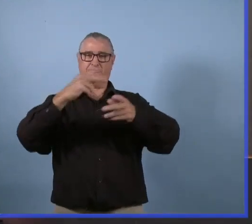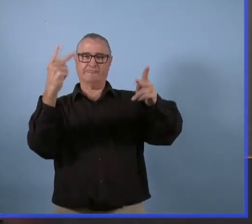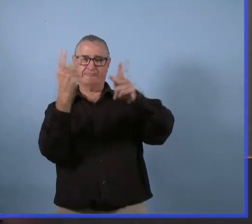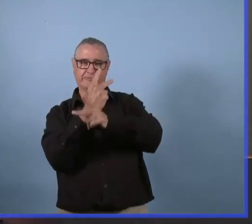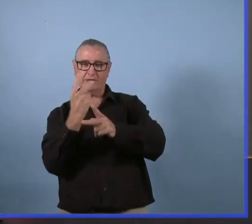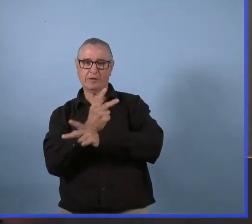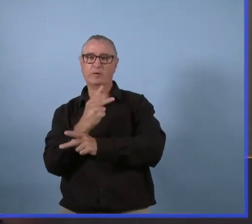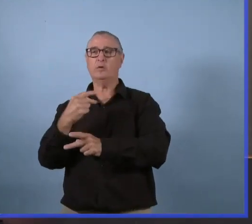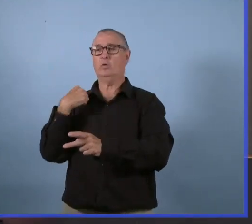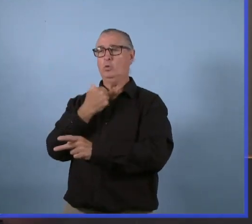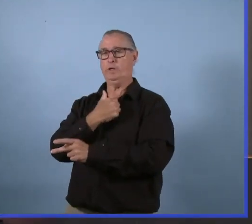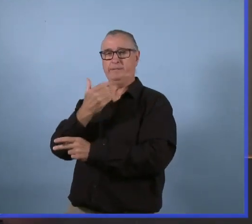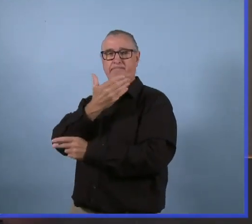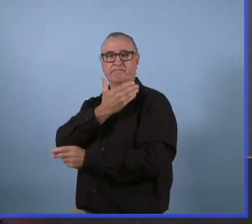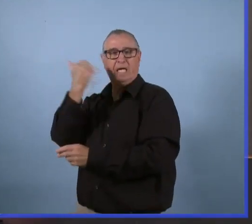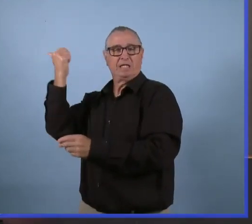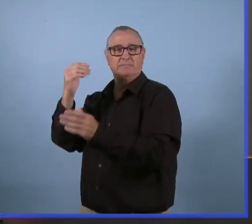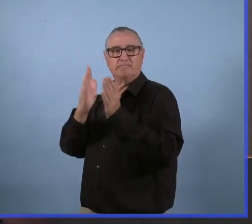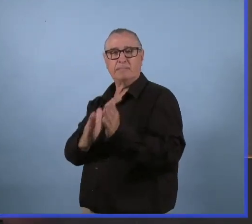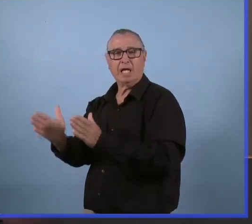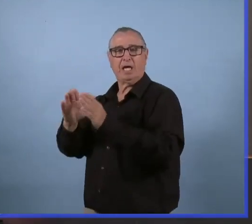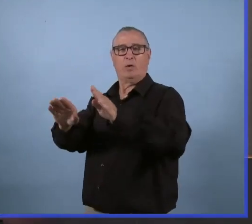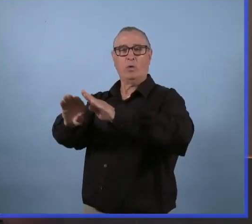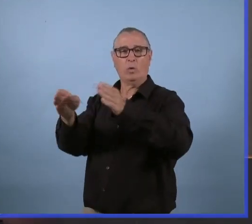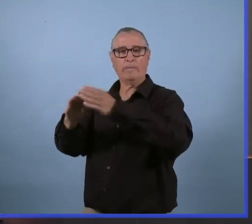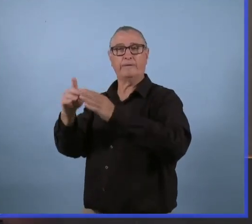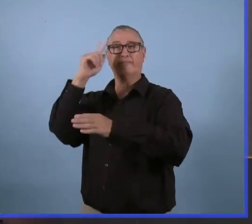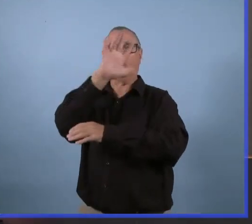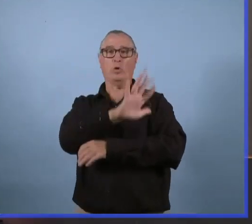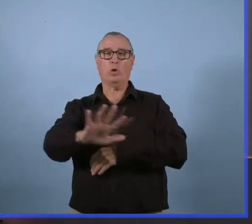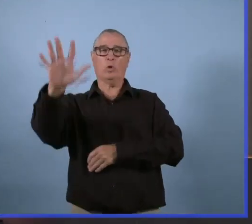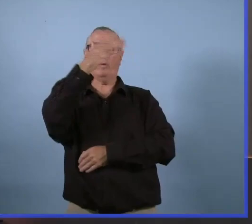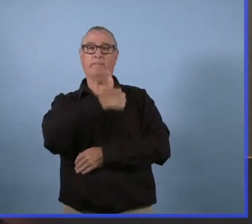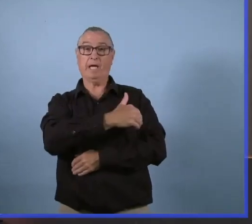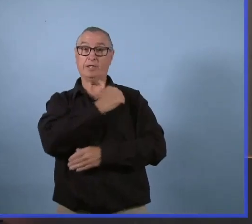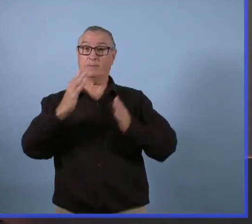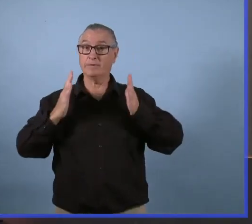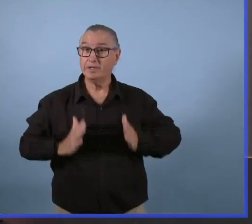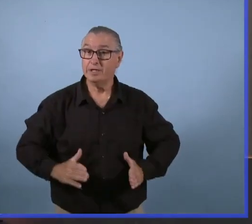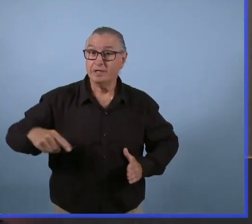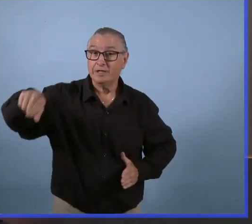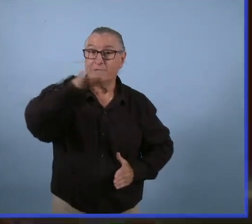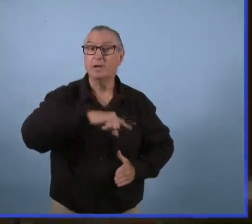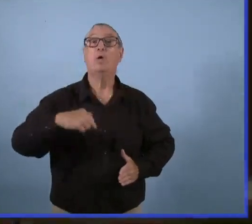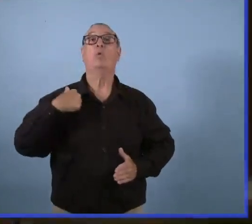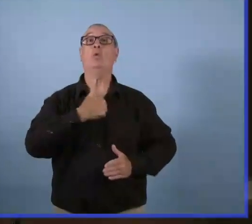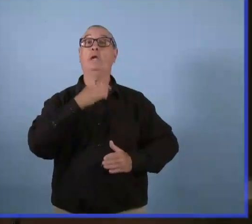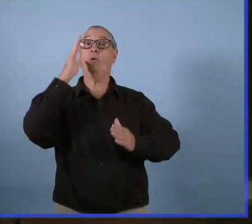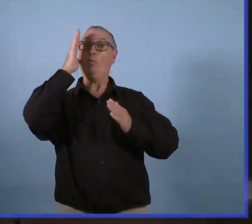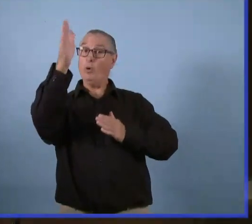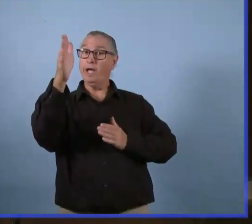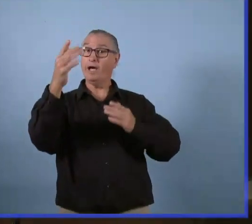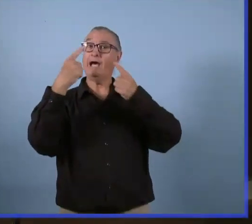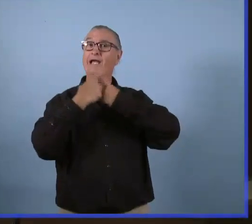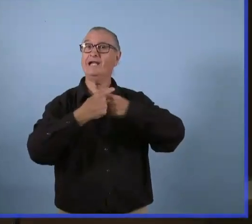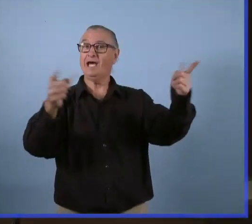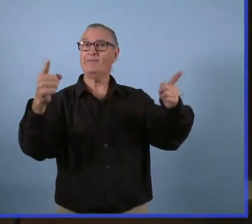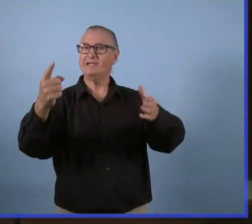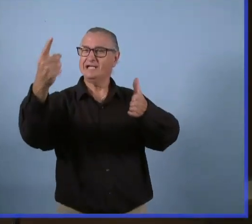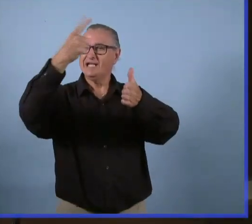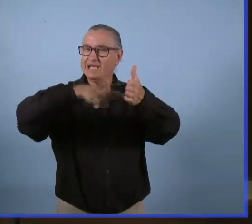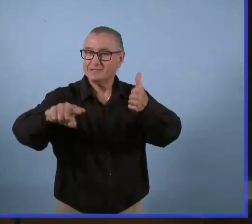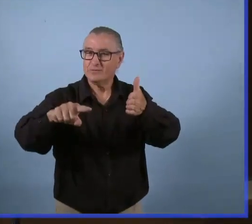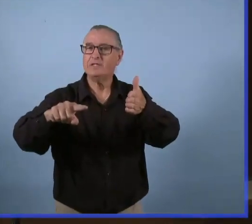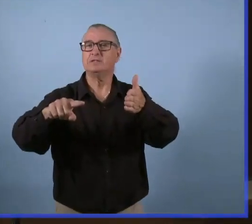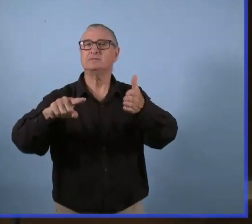examinés et on aura le meilleur conseil possible pour les Manitobains et ces renseignements seront fournis la semaine